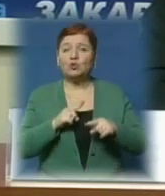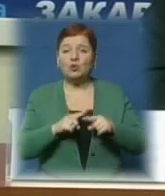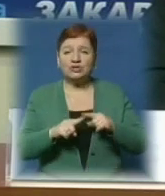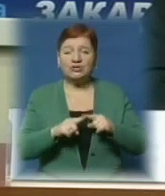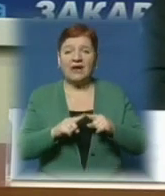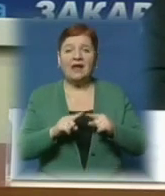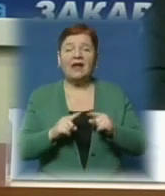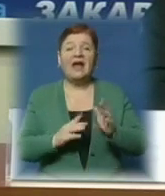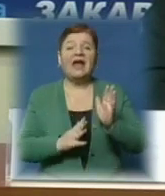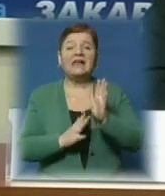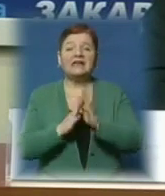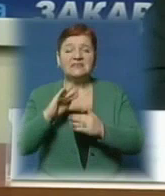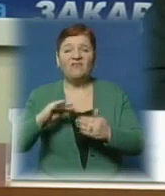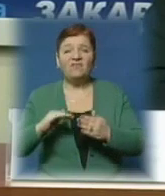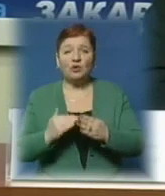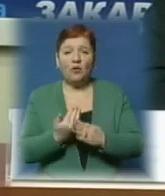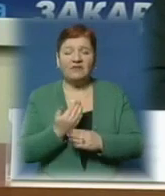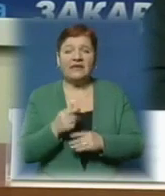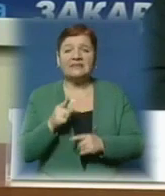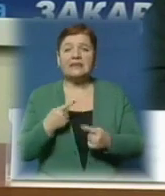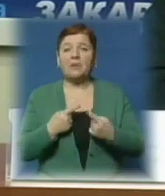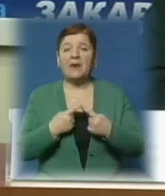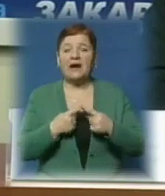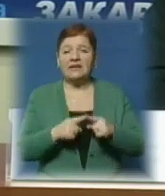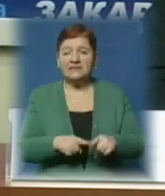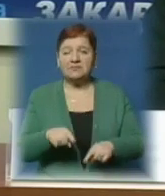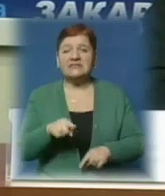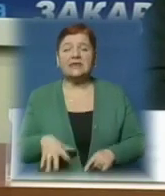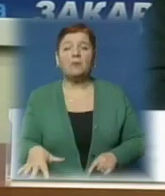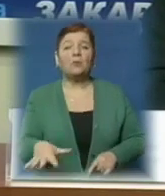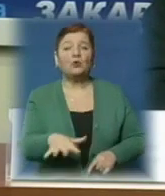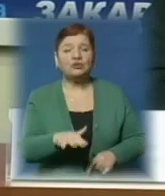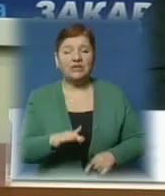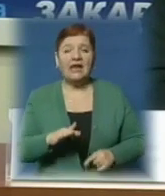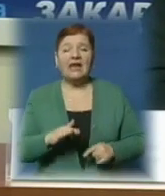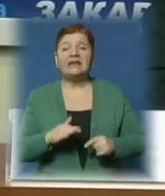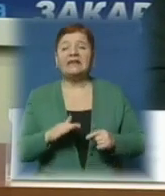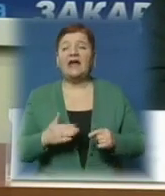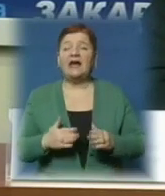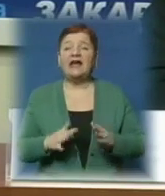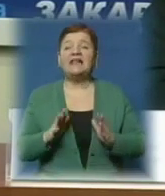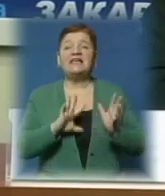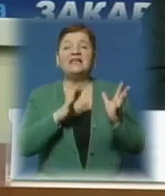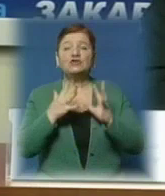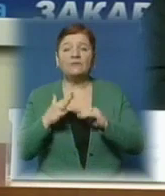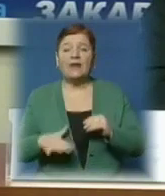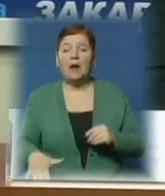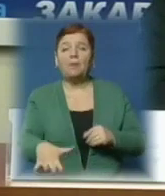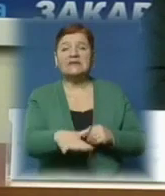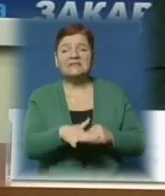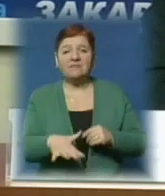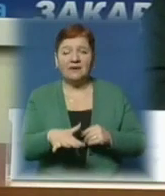лісове відновлення, швидше були оці механізми того, що на тій площі, де забирається лісові масиви,